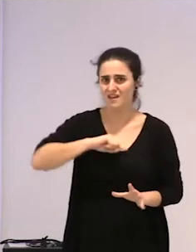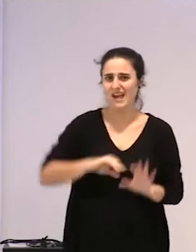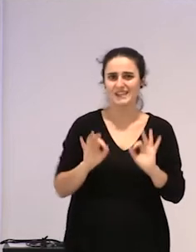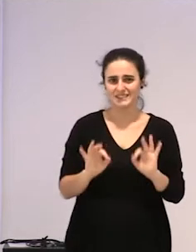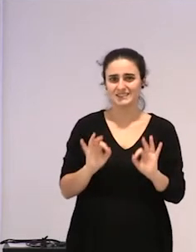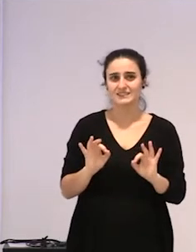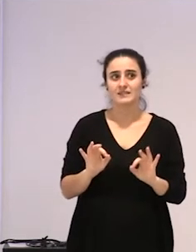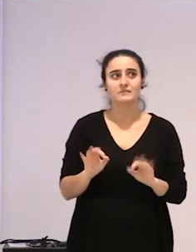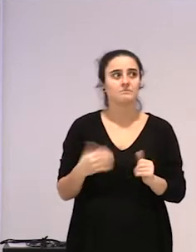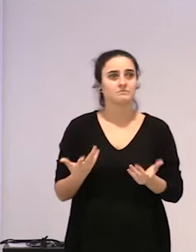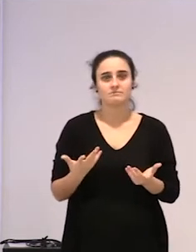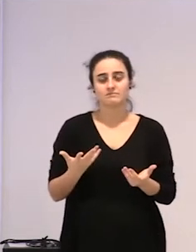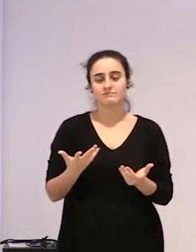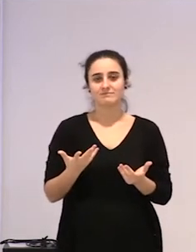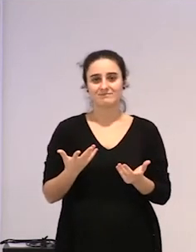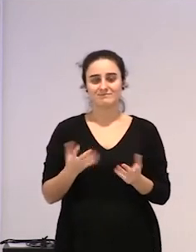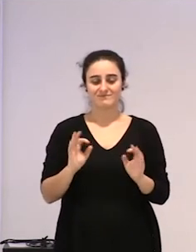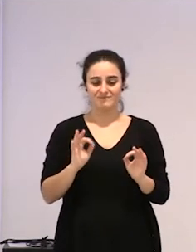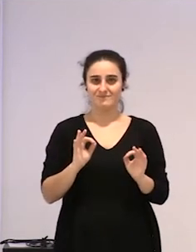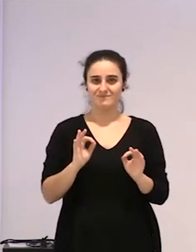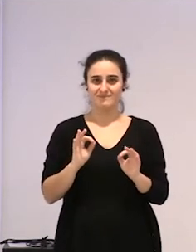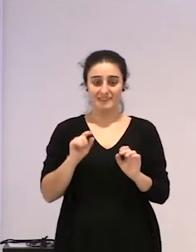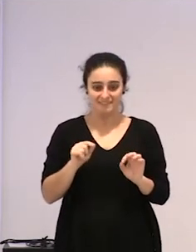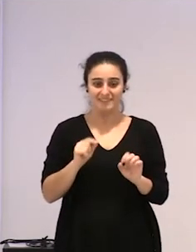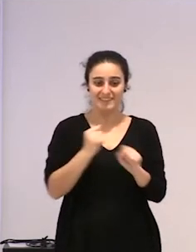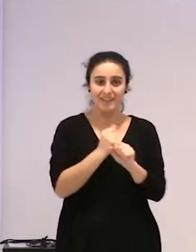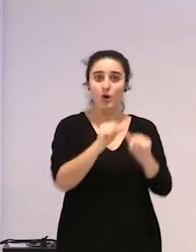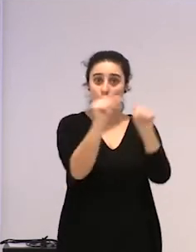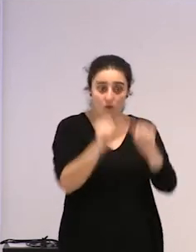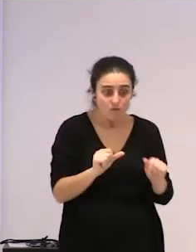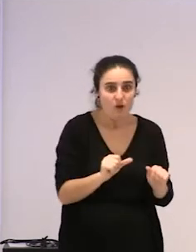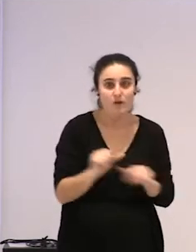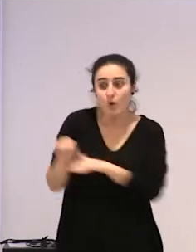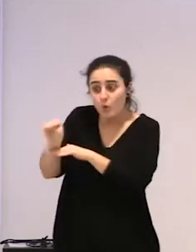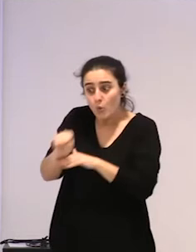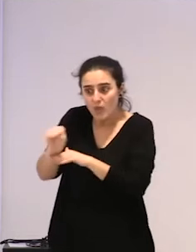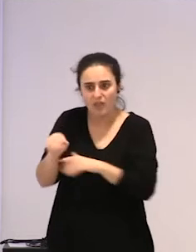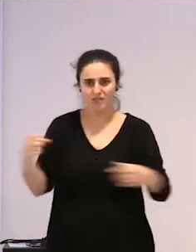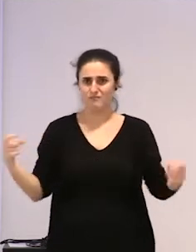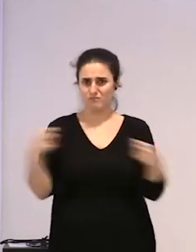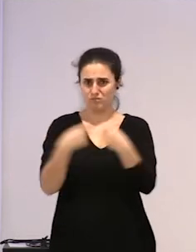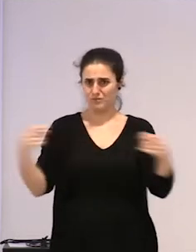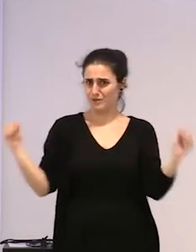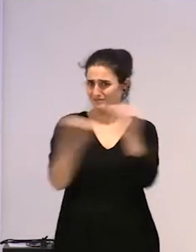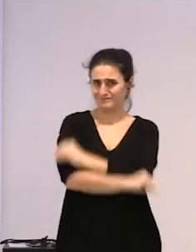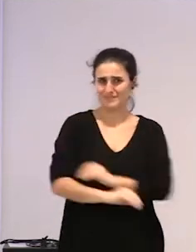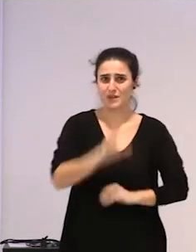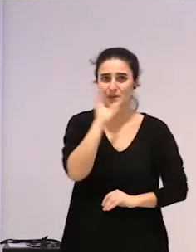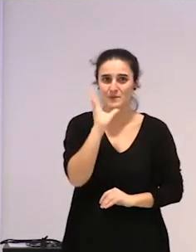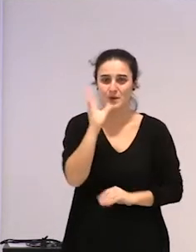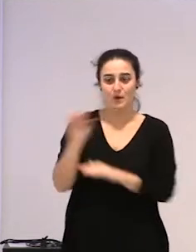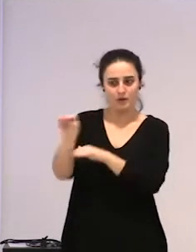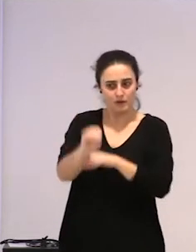nola bait, logika hori, zaintzaren logikoarekin, erabat, talkan dago, ez, egainera, zaintzaren erritmoek, erritmo